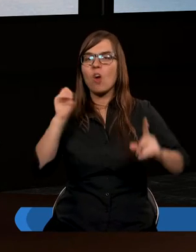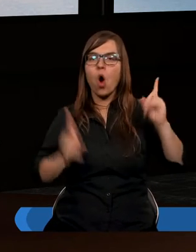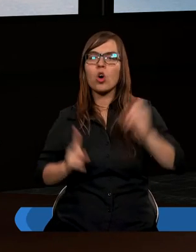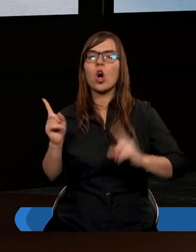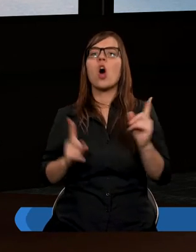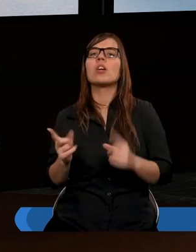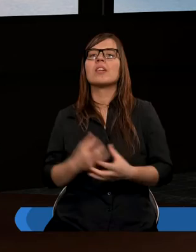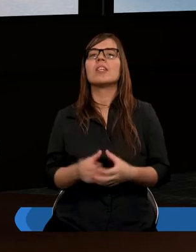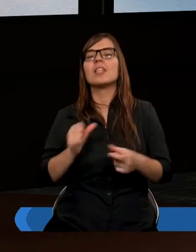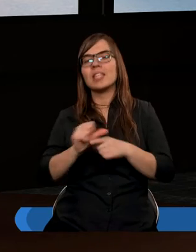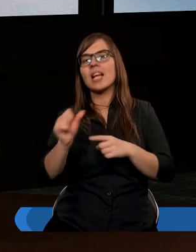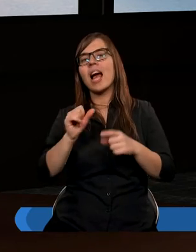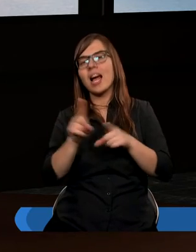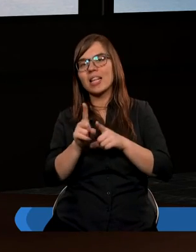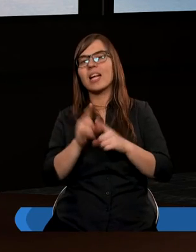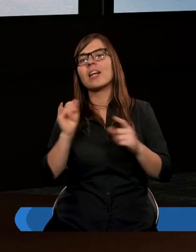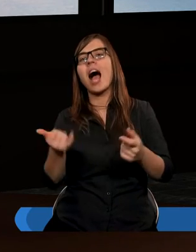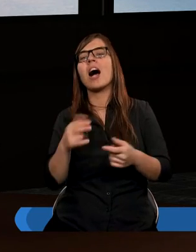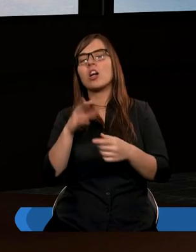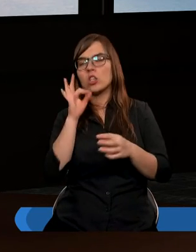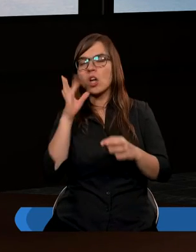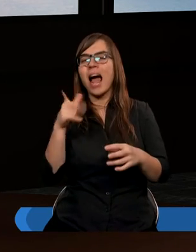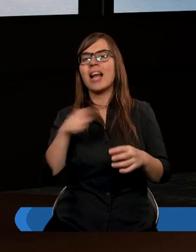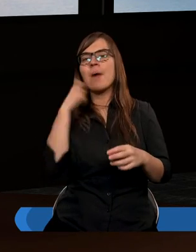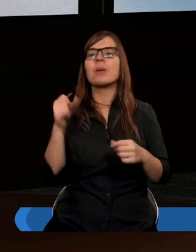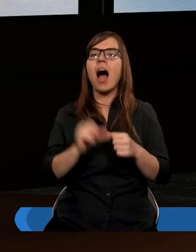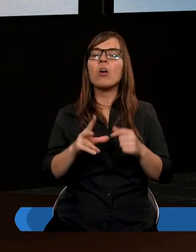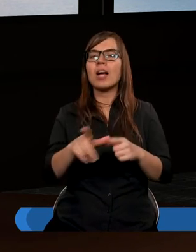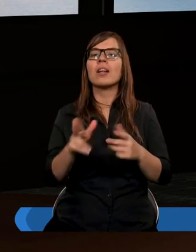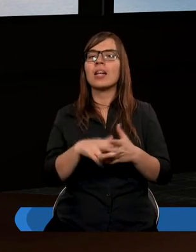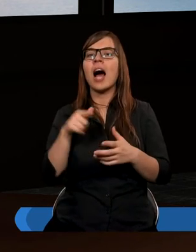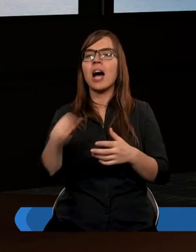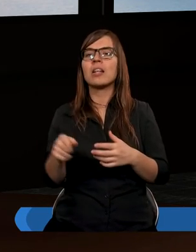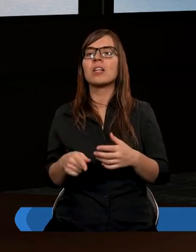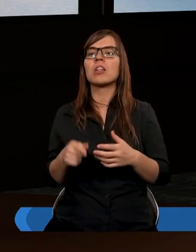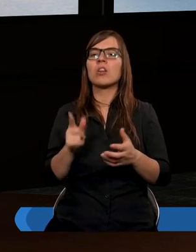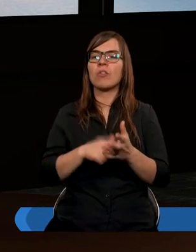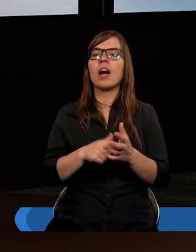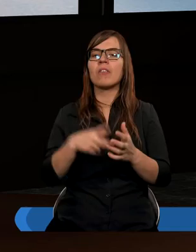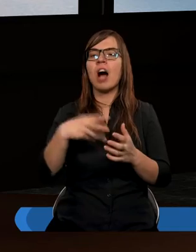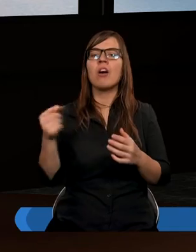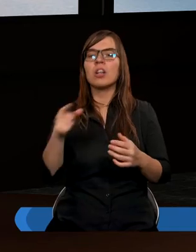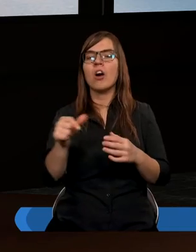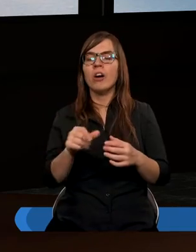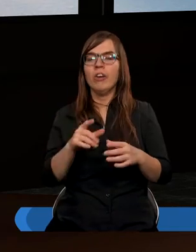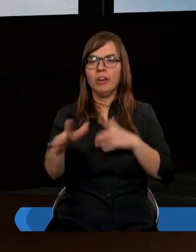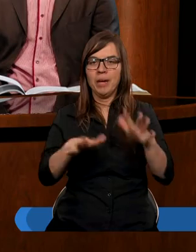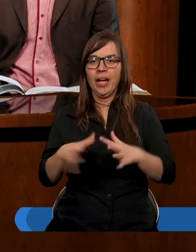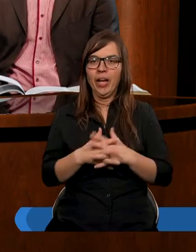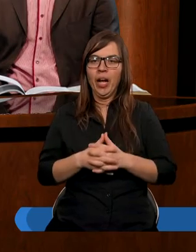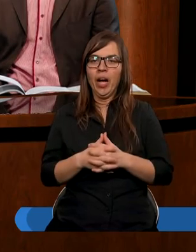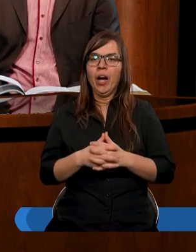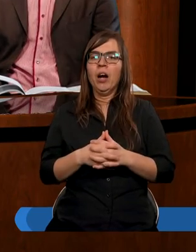pierwsza część powinna być ta najlepsza oddana na tu akurat było w darze tak